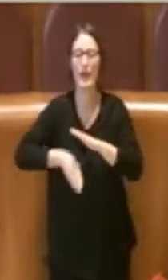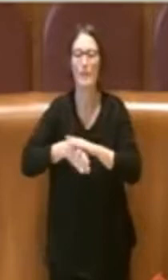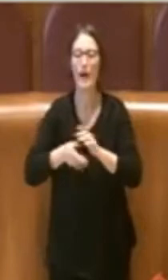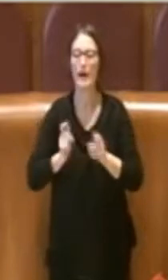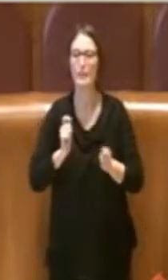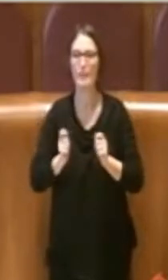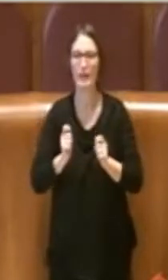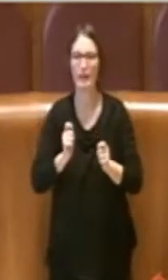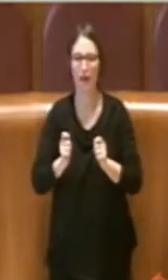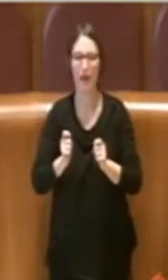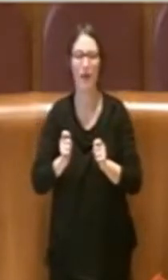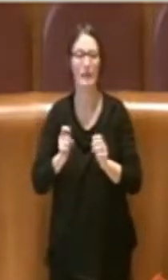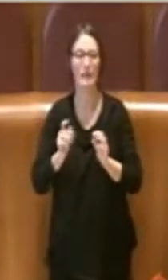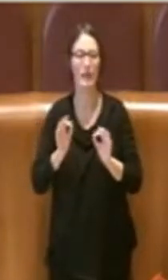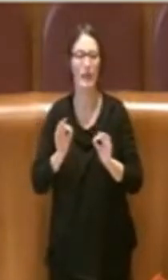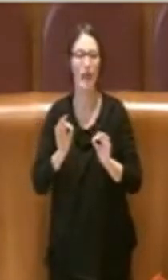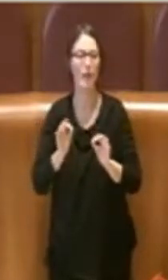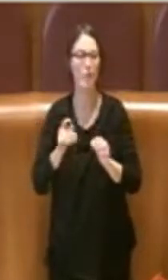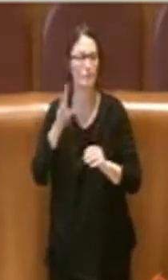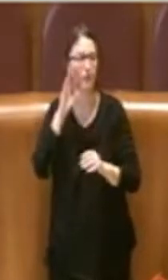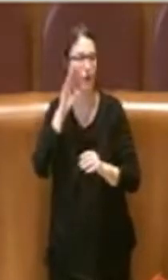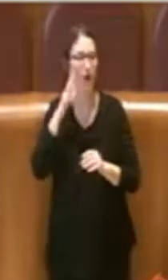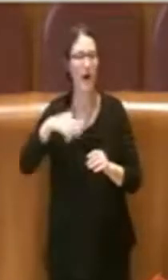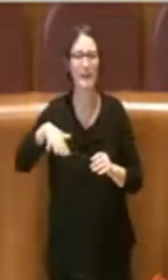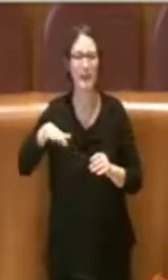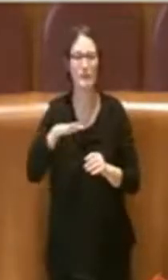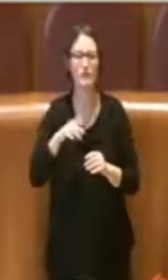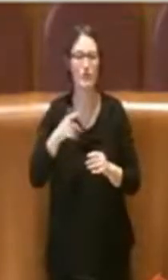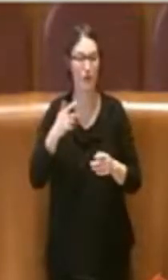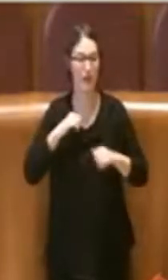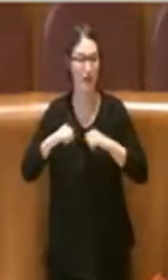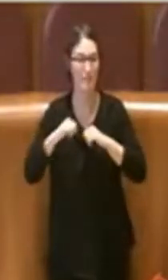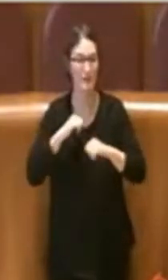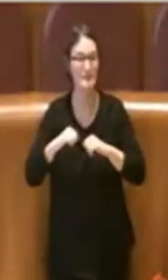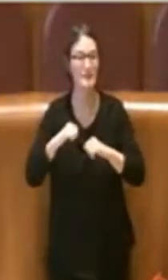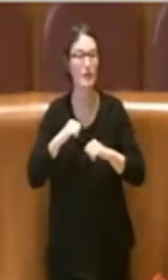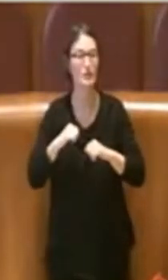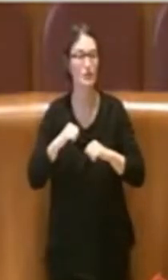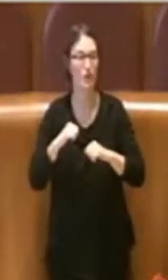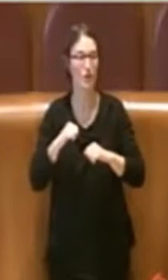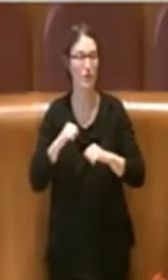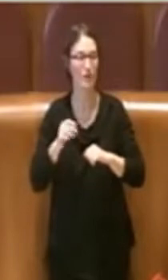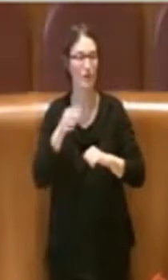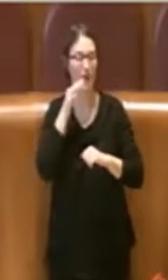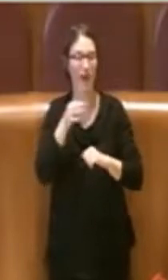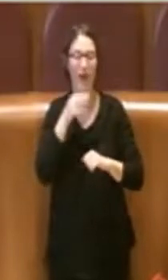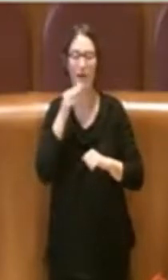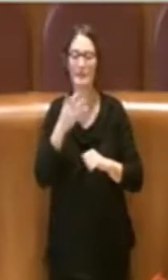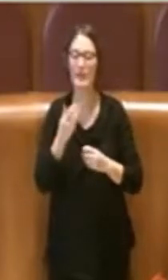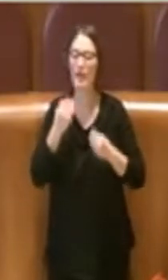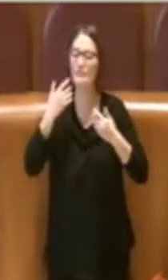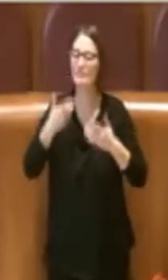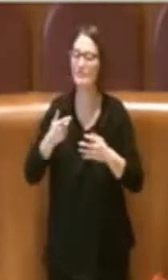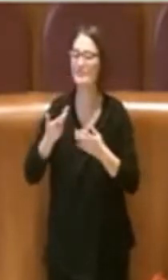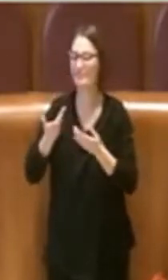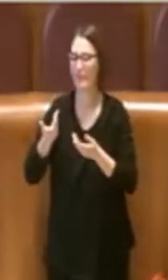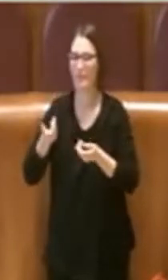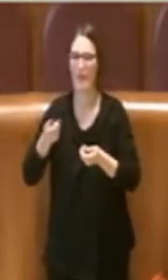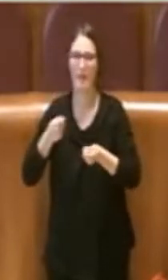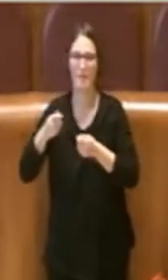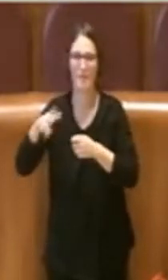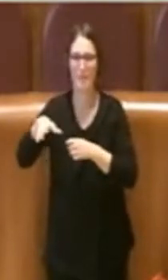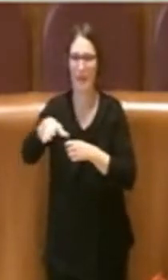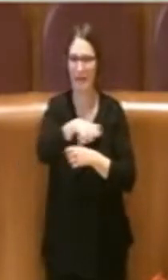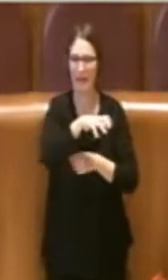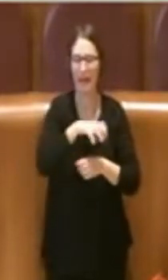'attenzione che questa amministrazione ha sempre dato a questi luoghi che rappresentano il vivere quotidiano e per noi parte della